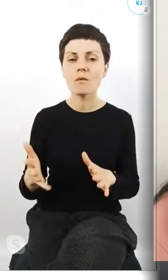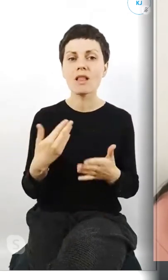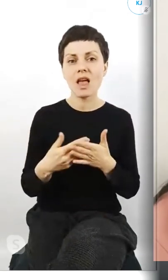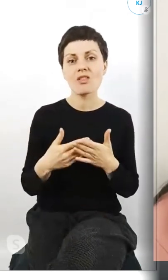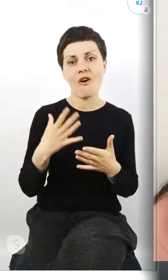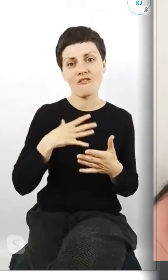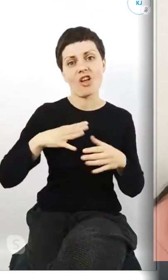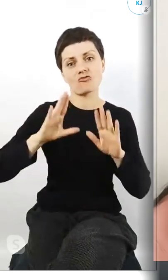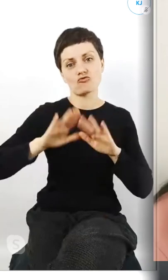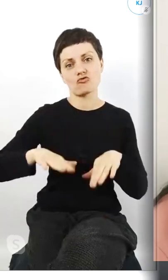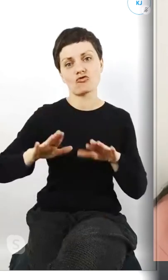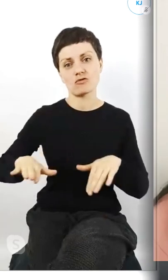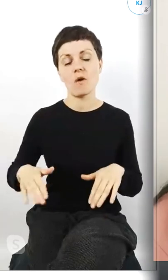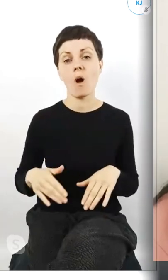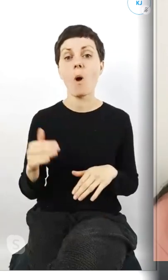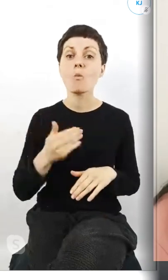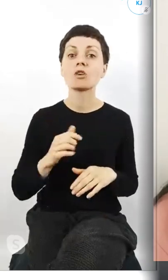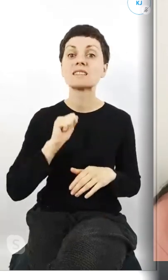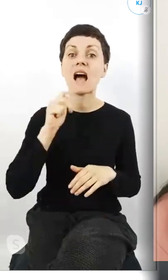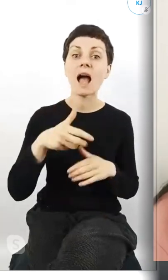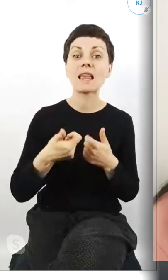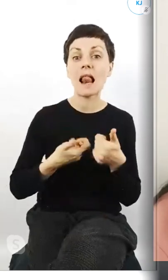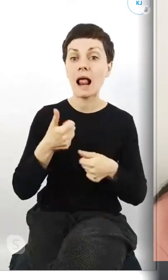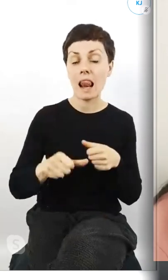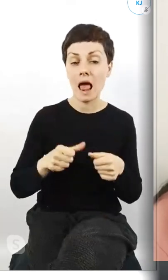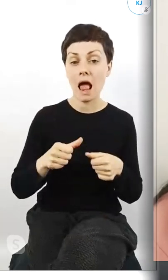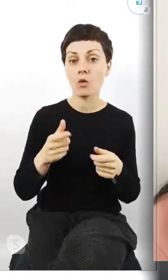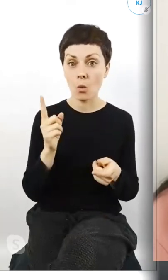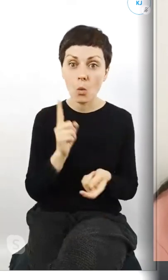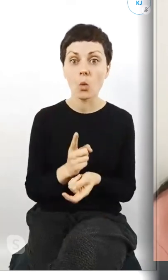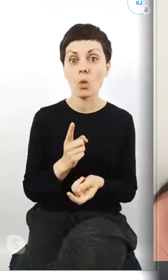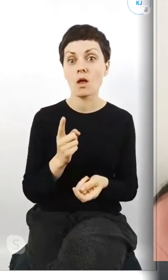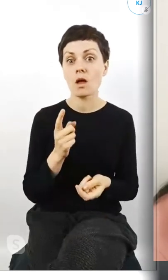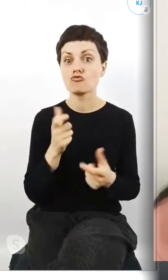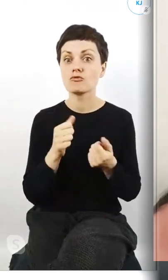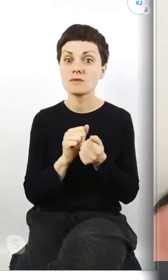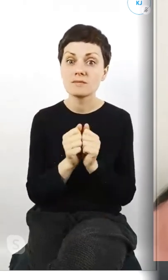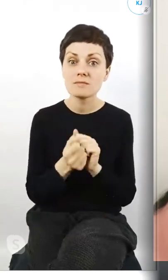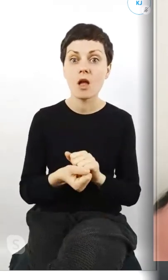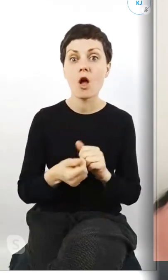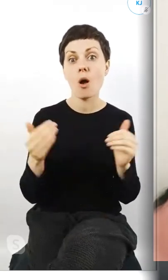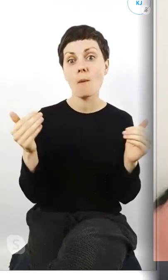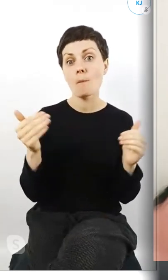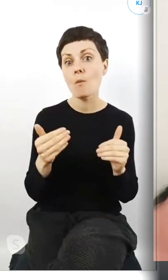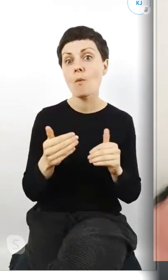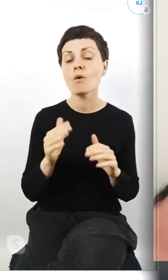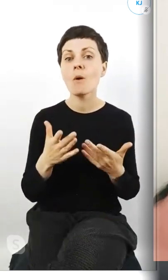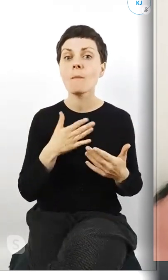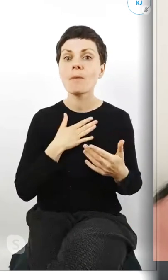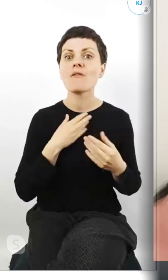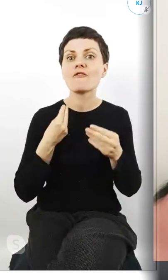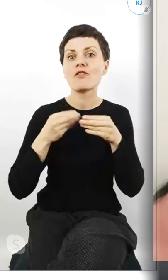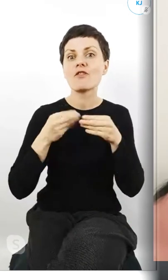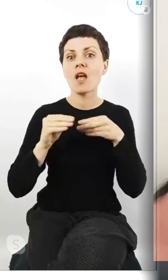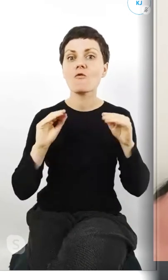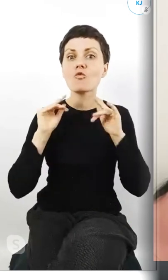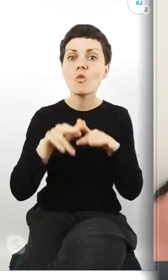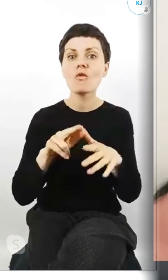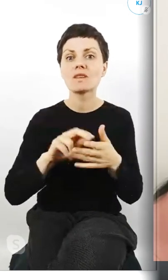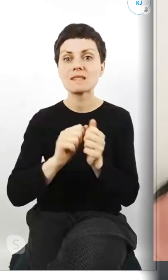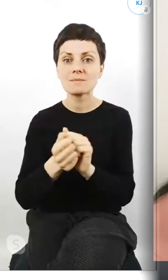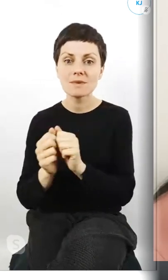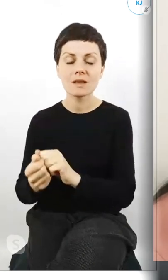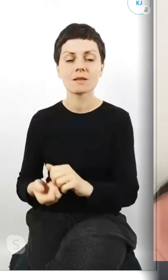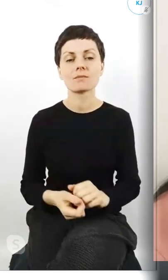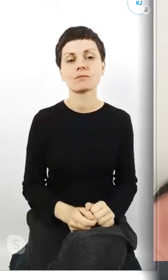zostawać no bo może za kilka lat coś się zmieni może to my będziemy mieć jakiś bardziej realniejszy wpływ no i